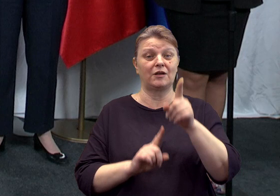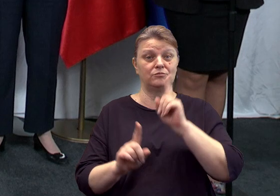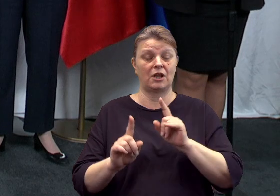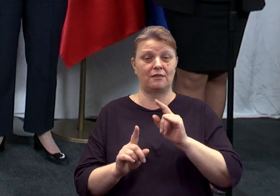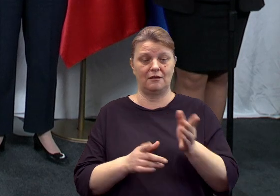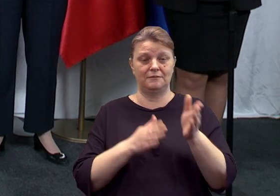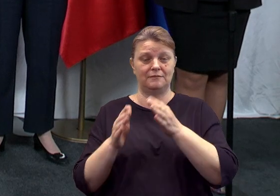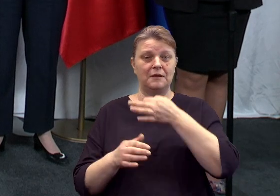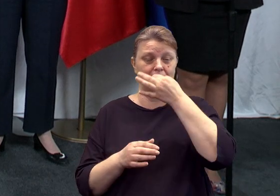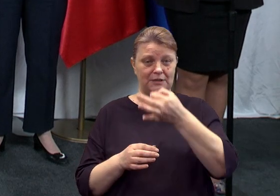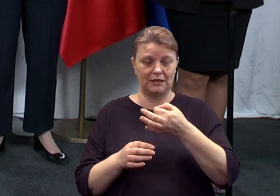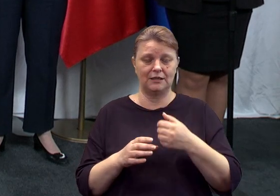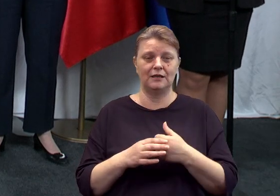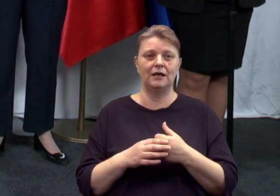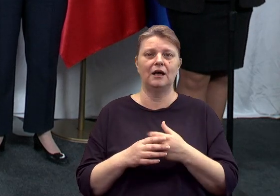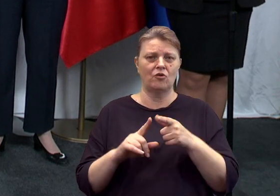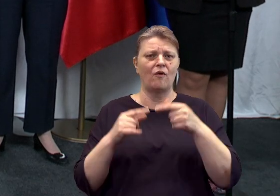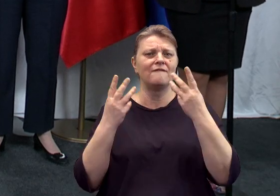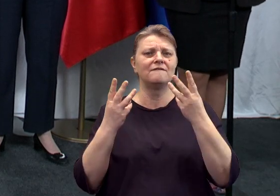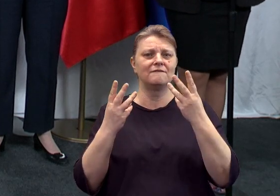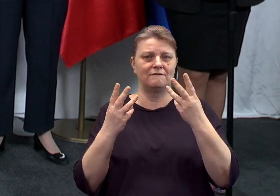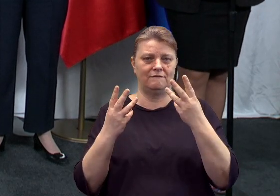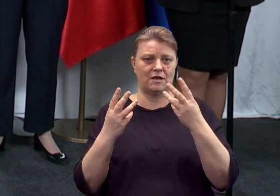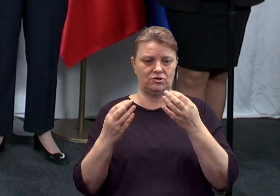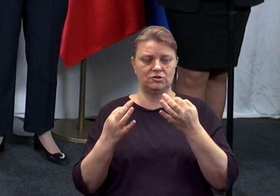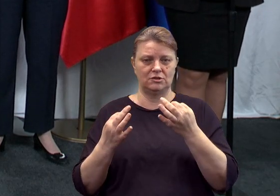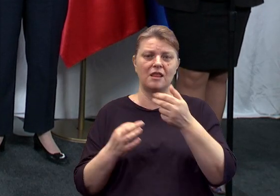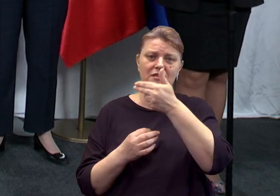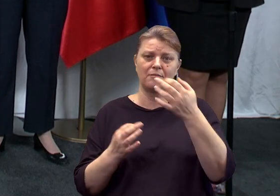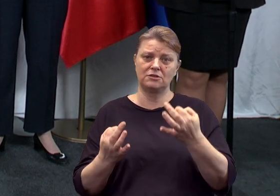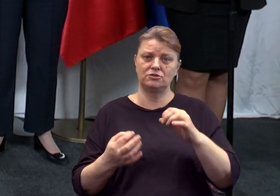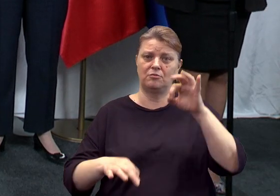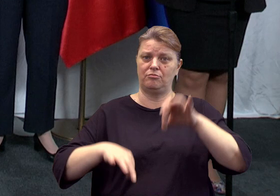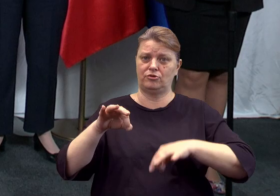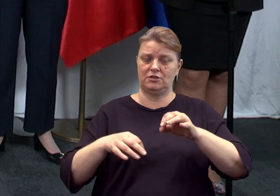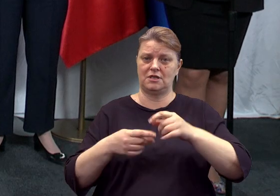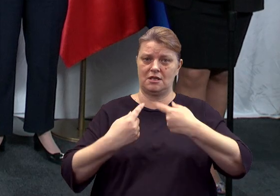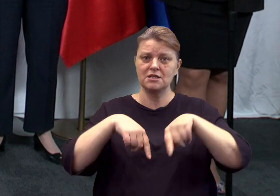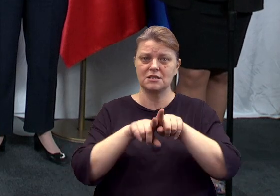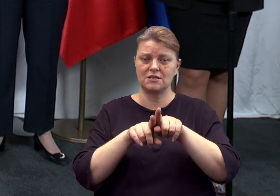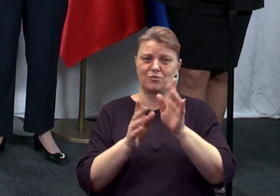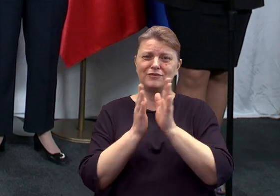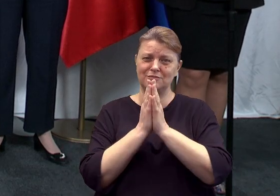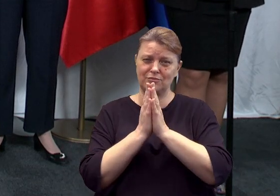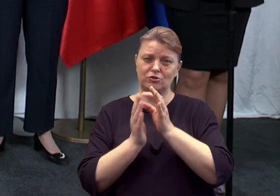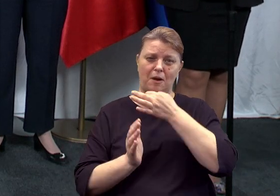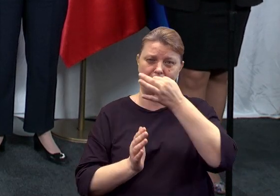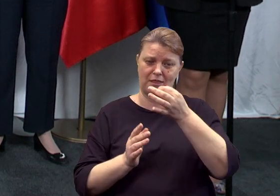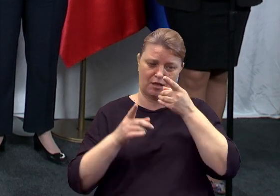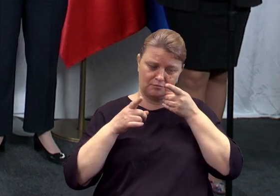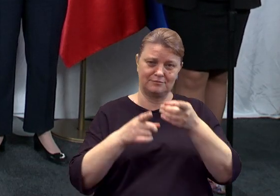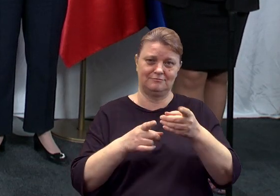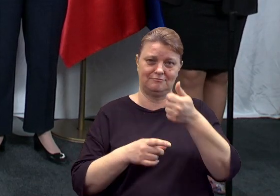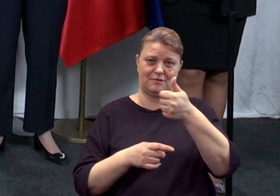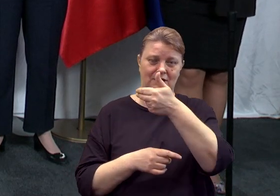poproszę, ponieważ dla nas istotnym tematem jest dzisiejsze posiedzenie zespołu. Także bardzo proszę o pytania z tego